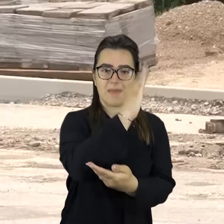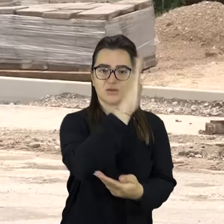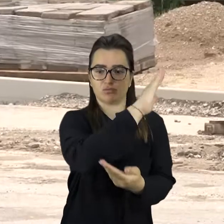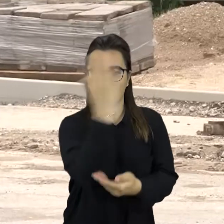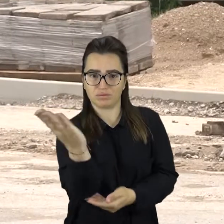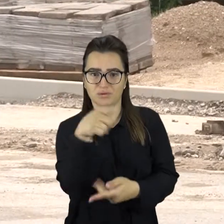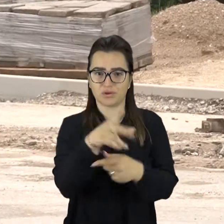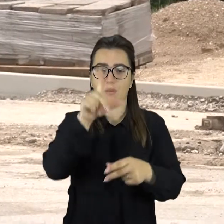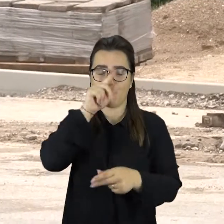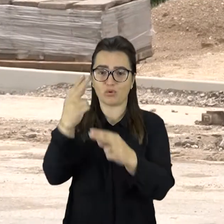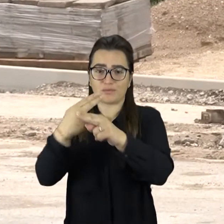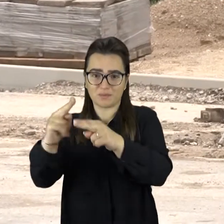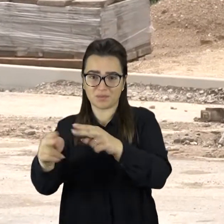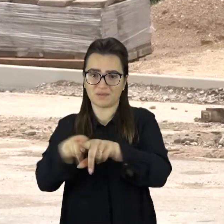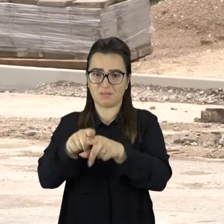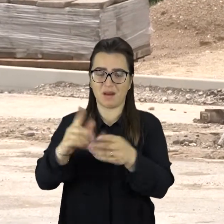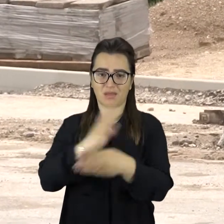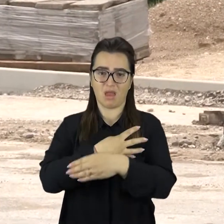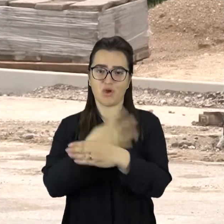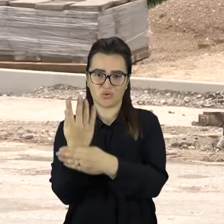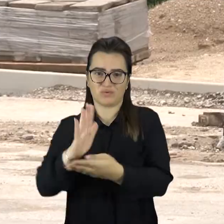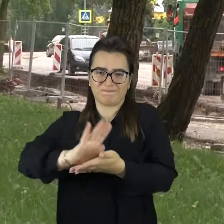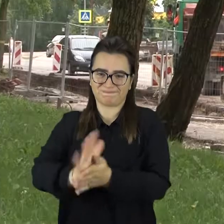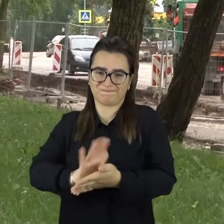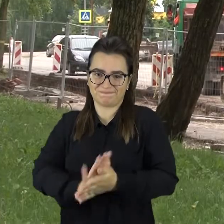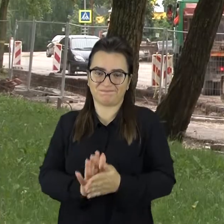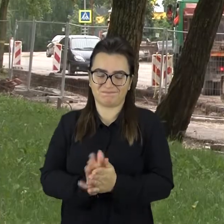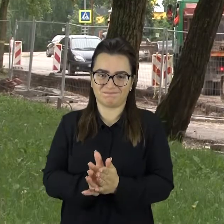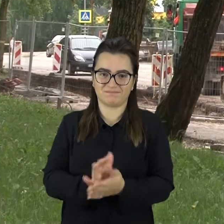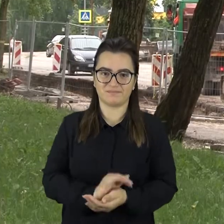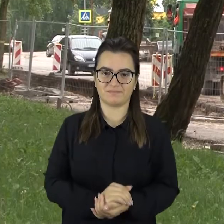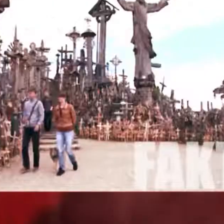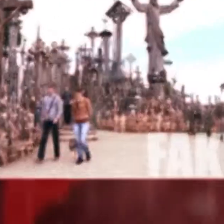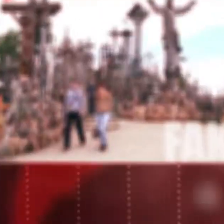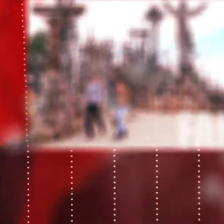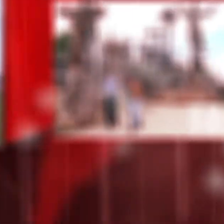matkertami medžiai paukščių perėjimo metu, o darbininkų mašinos traiško ežiukus.